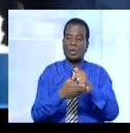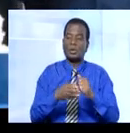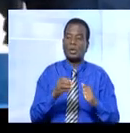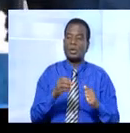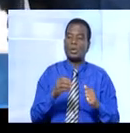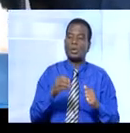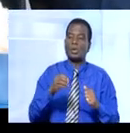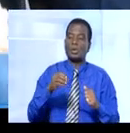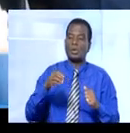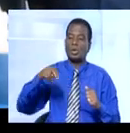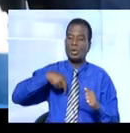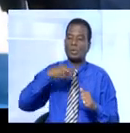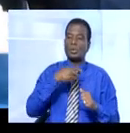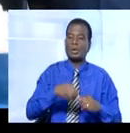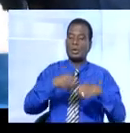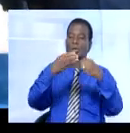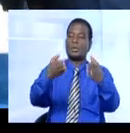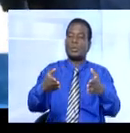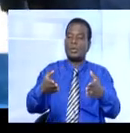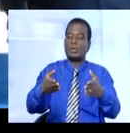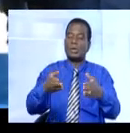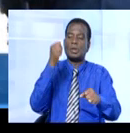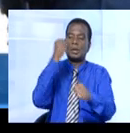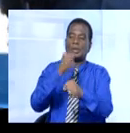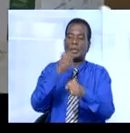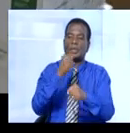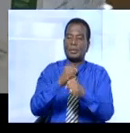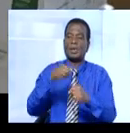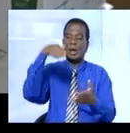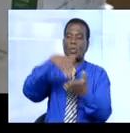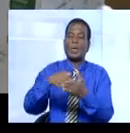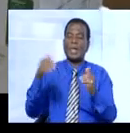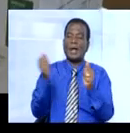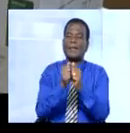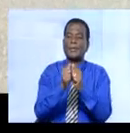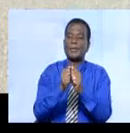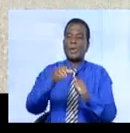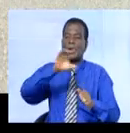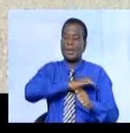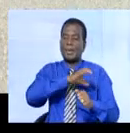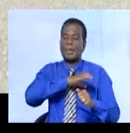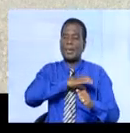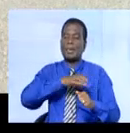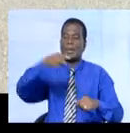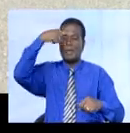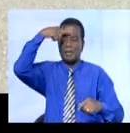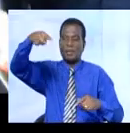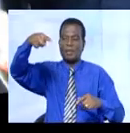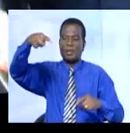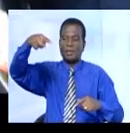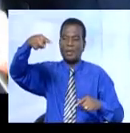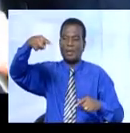nous est déjà donnée de travailler à nouveau avec la police, la gendarmerie,